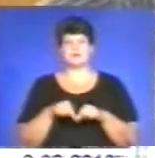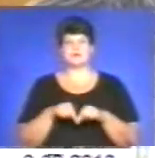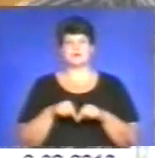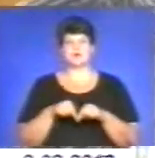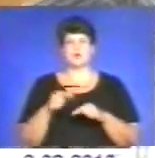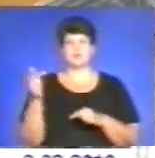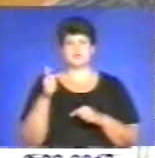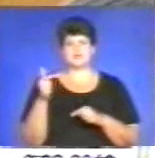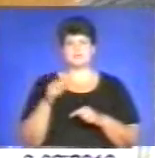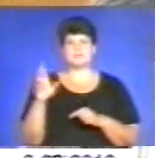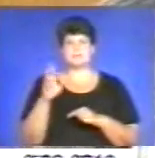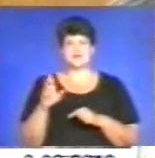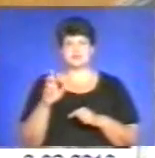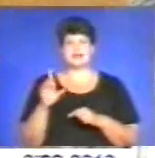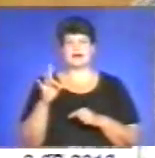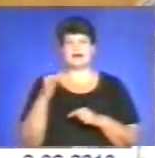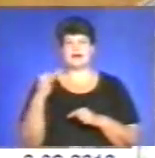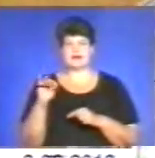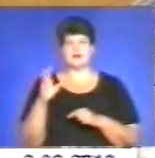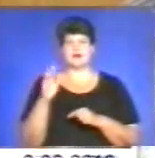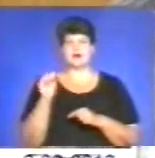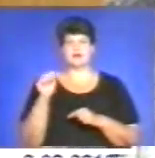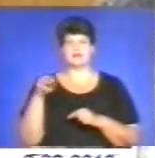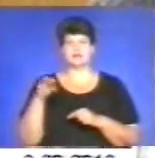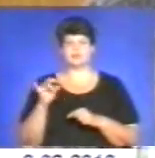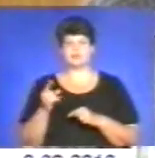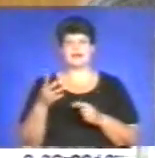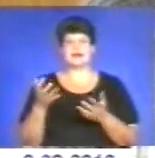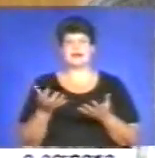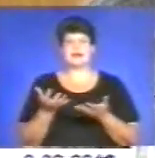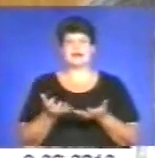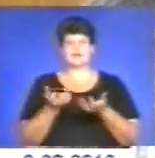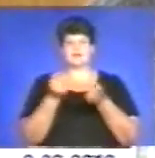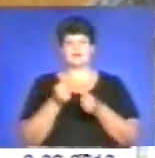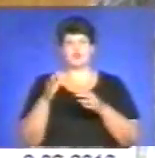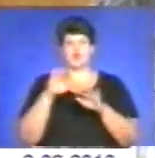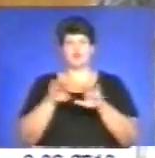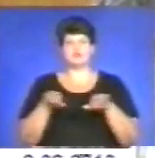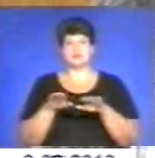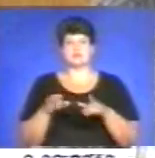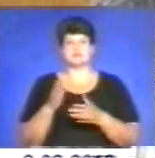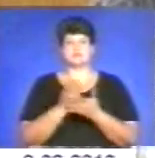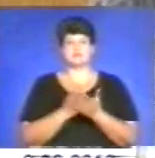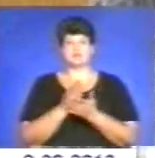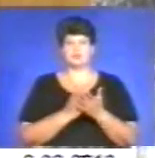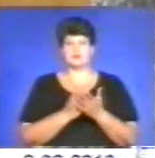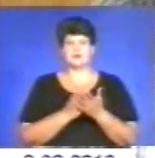– це Гусятинський, Бережанський рай «Автодори», Рятувальна водолазна служба, Гнильчицька сільська рада Підгаєцького району,